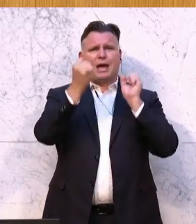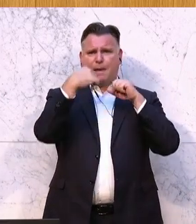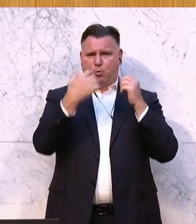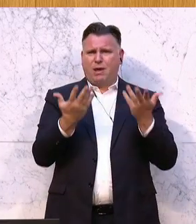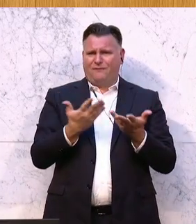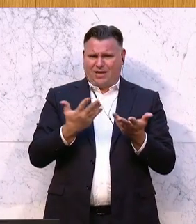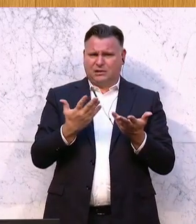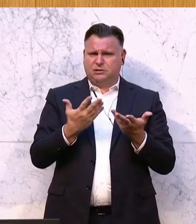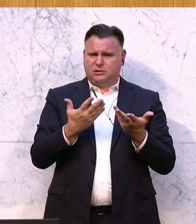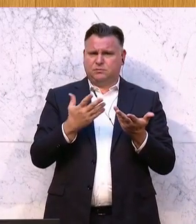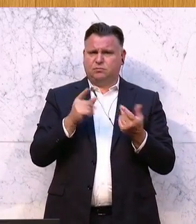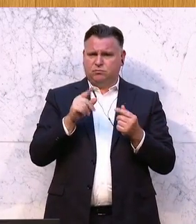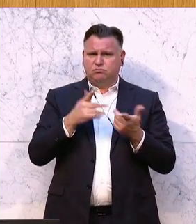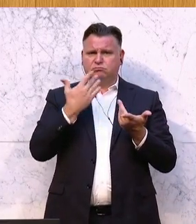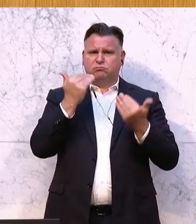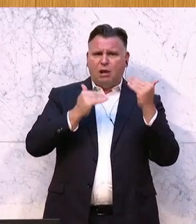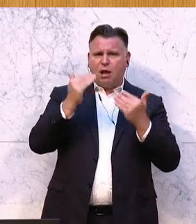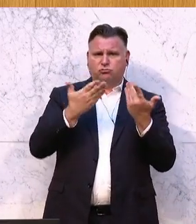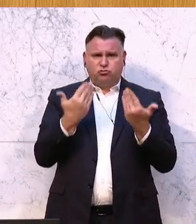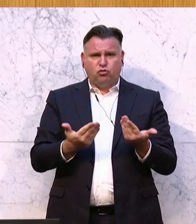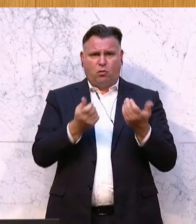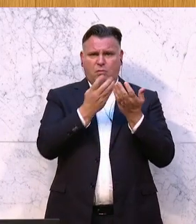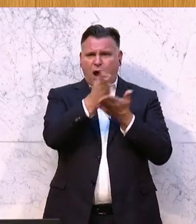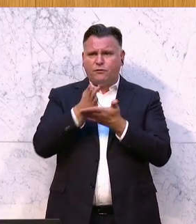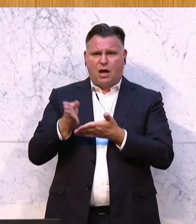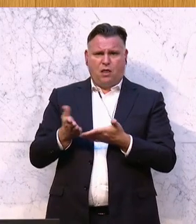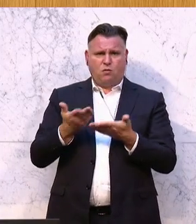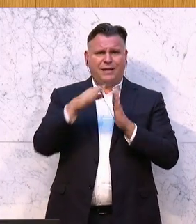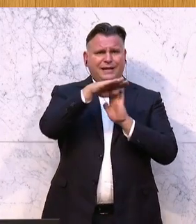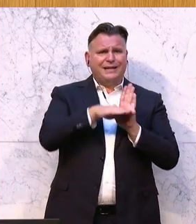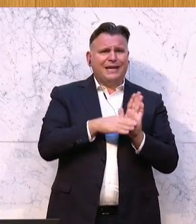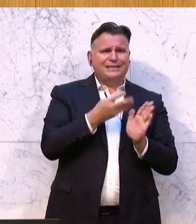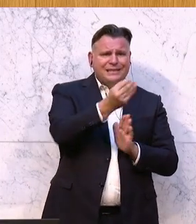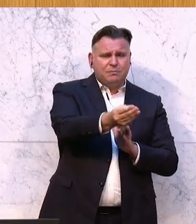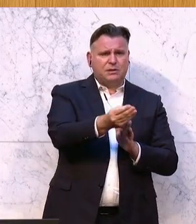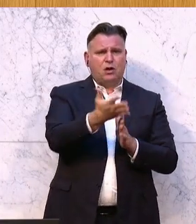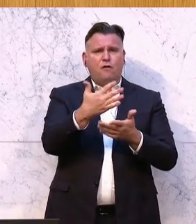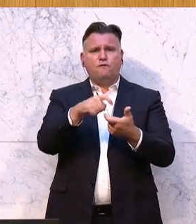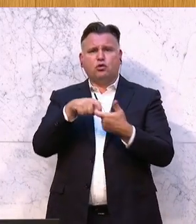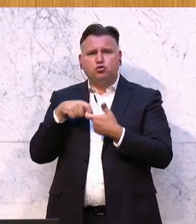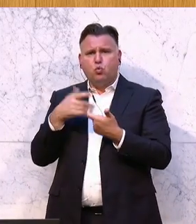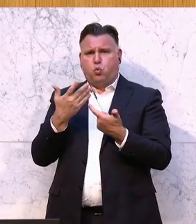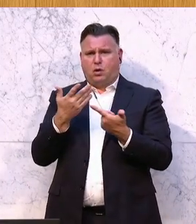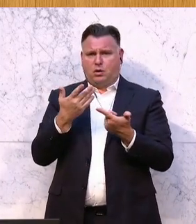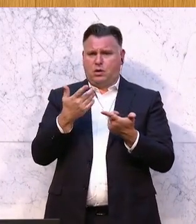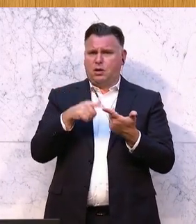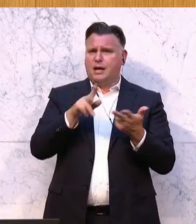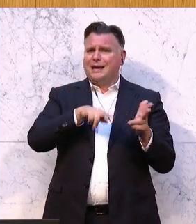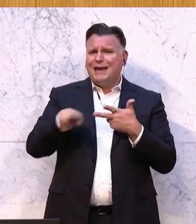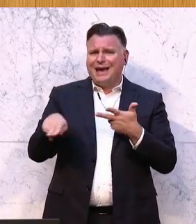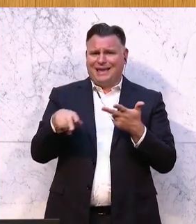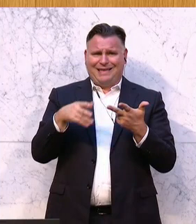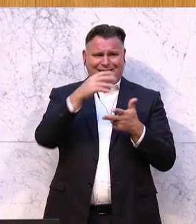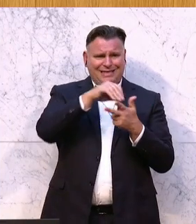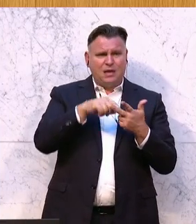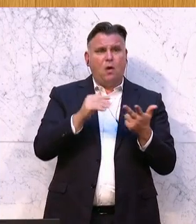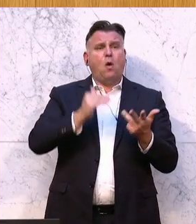Sie repräsentieren die Checks and Balances in diesem Staat. Es ist die Gesetzgebung, es ist die Vollziehung und es ist vor allem auch die Gerichtsbarkeit. Es sind